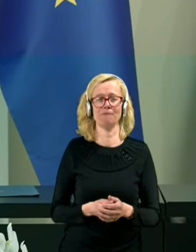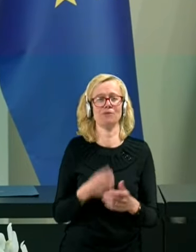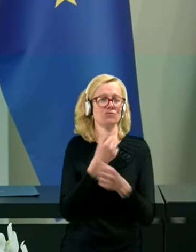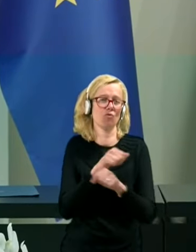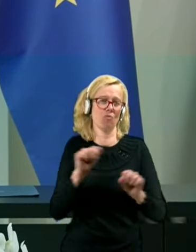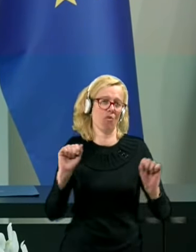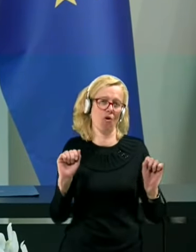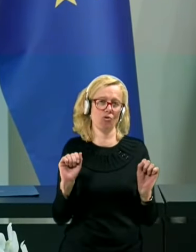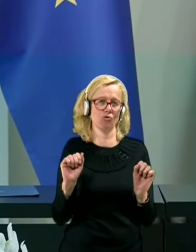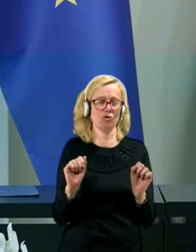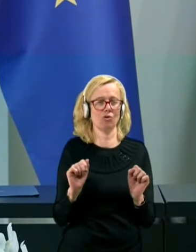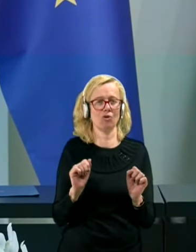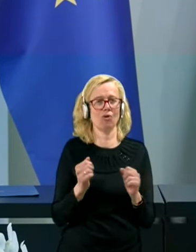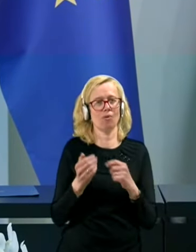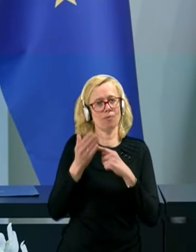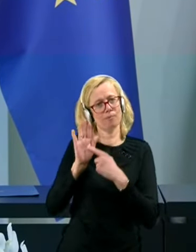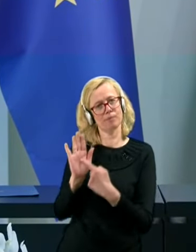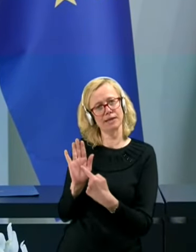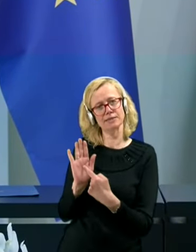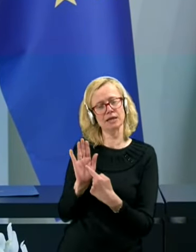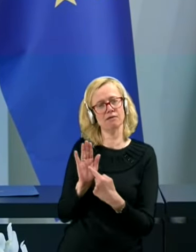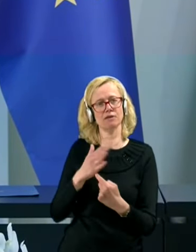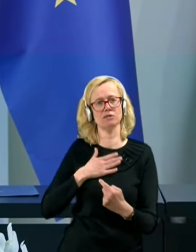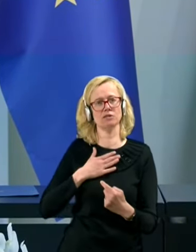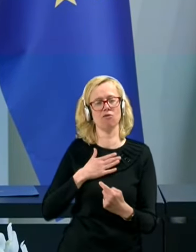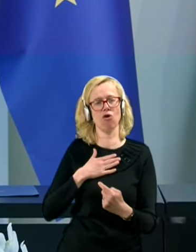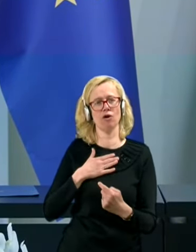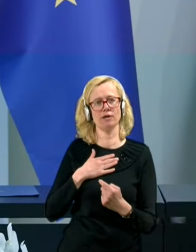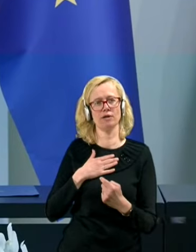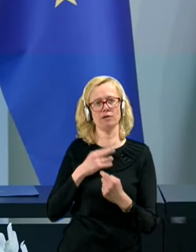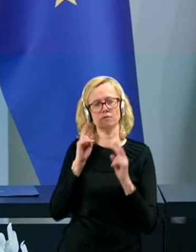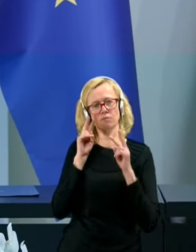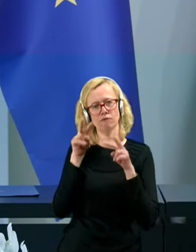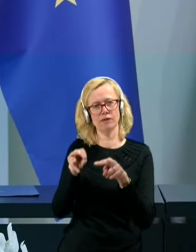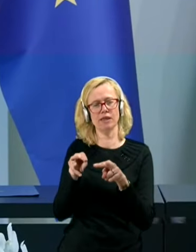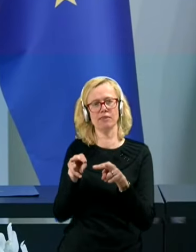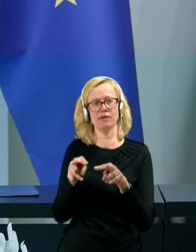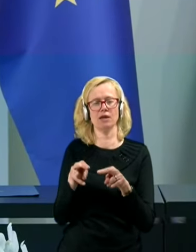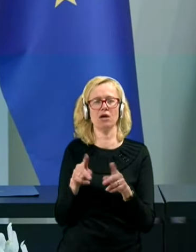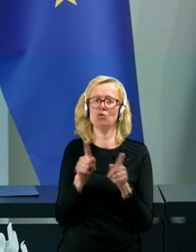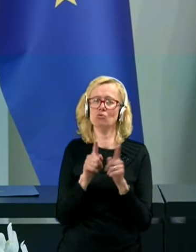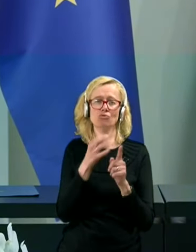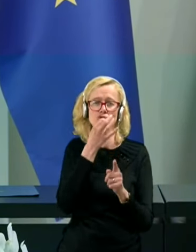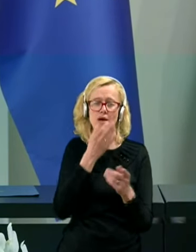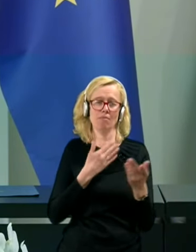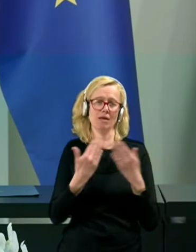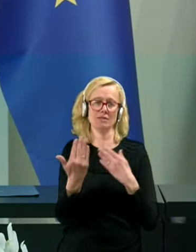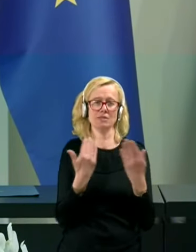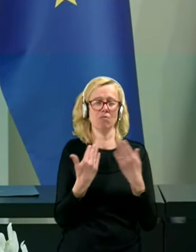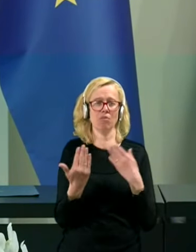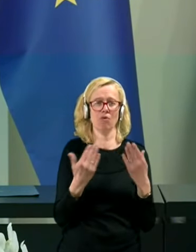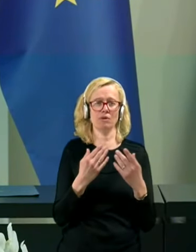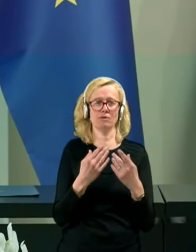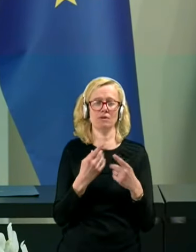svobodno pač predstavili svoje videnje, tudi če se med seboj delno razlikujajo.